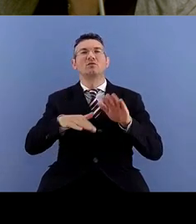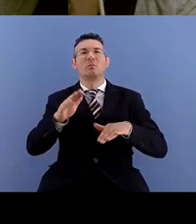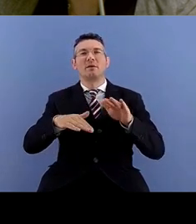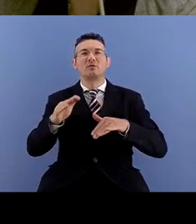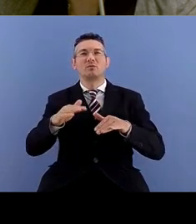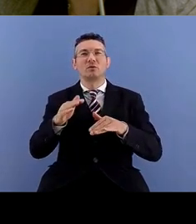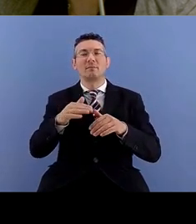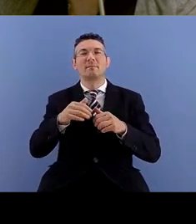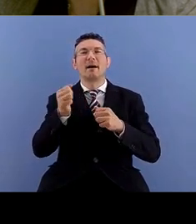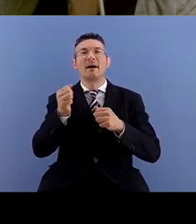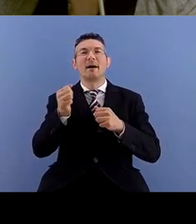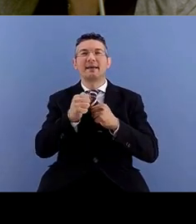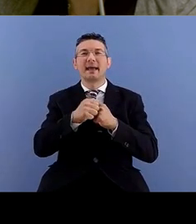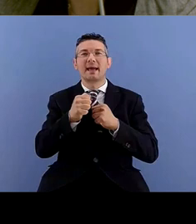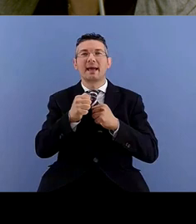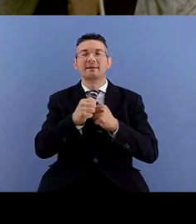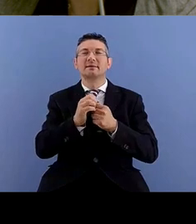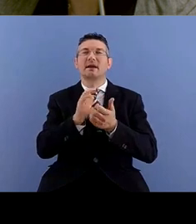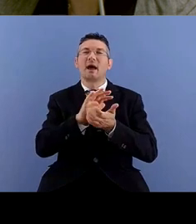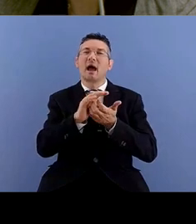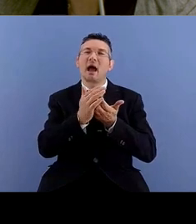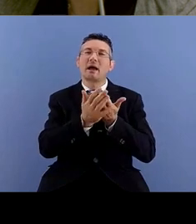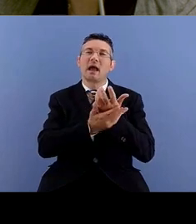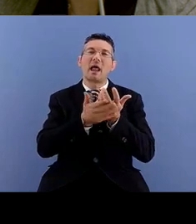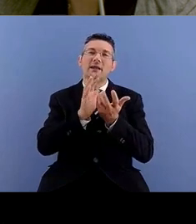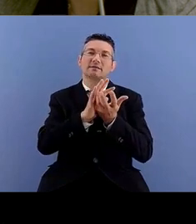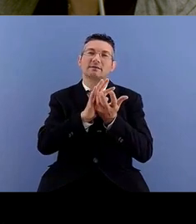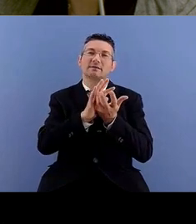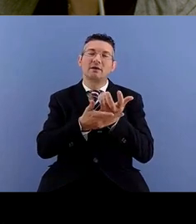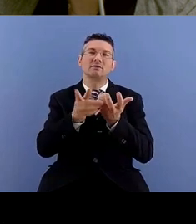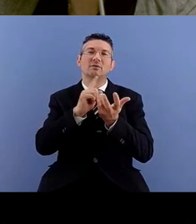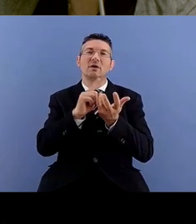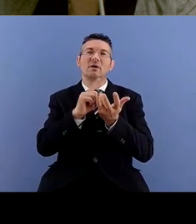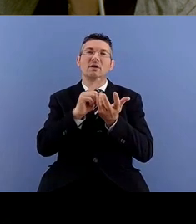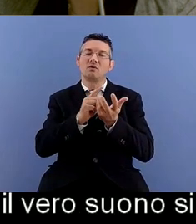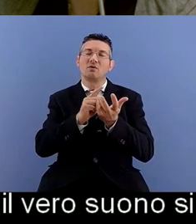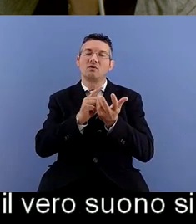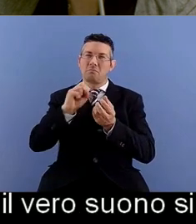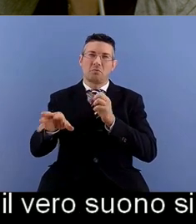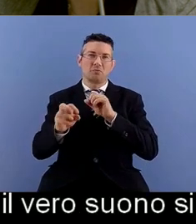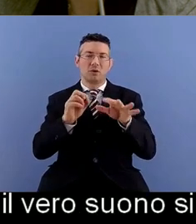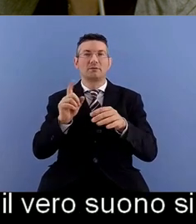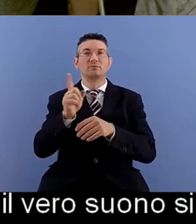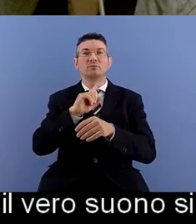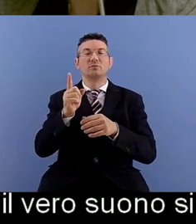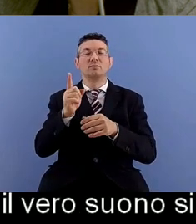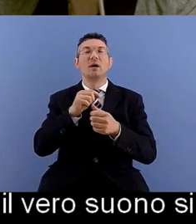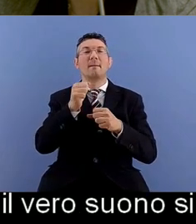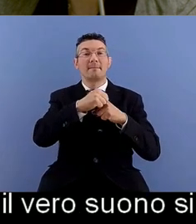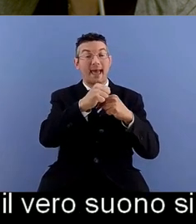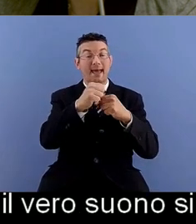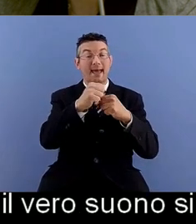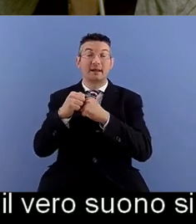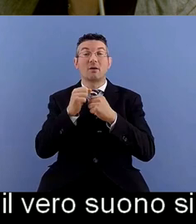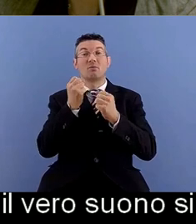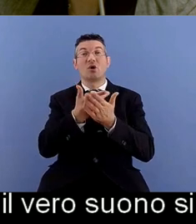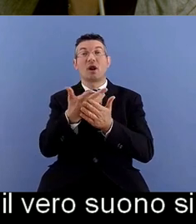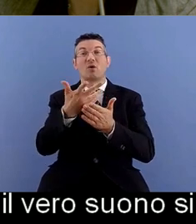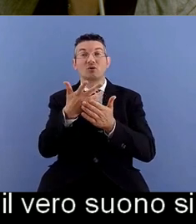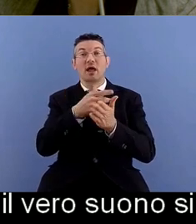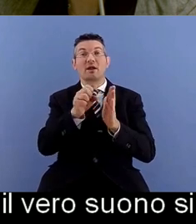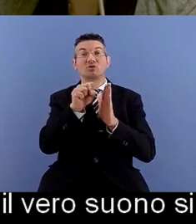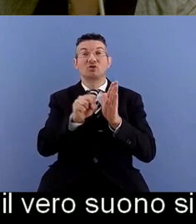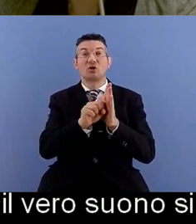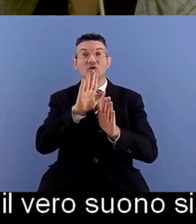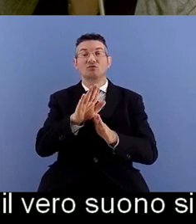pietra si ottiene accarezzandola e non maltrattandola ogni pietra da raccontare qualcosa di sé della sua storia chiudi gli